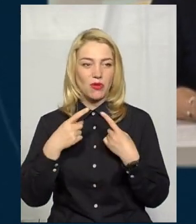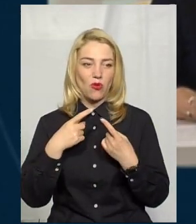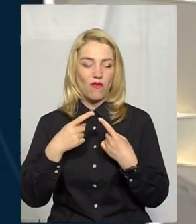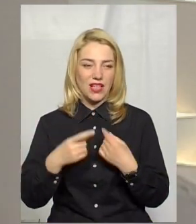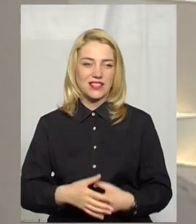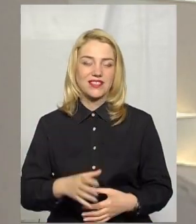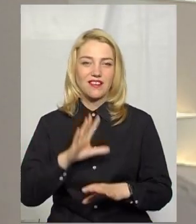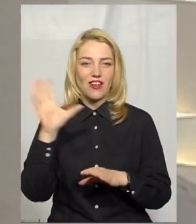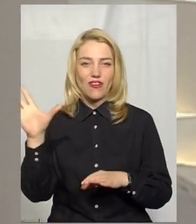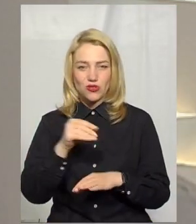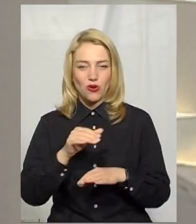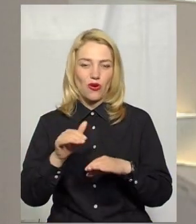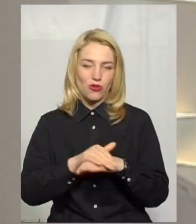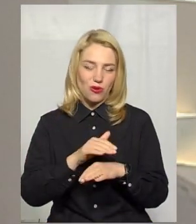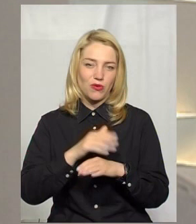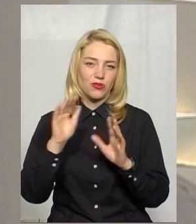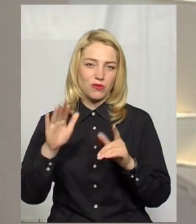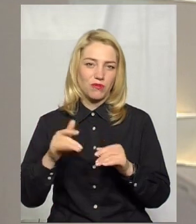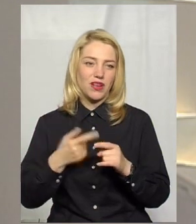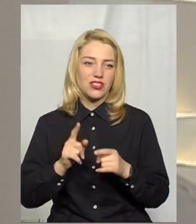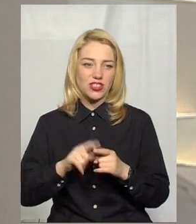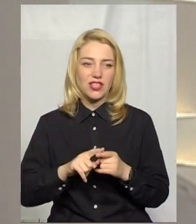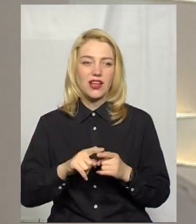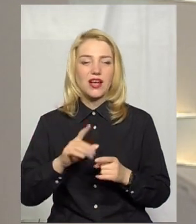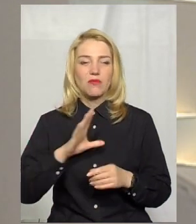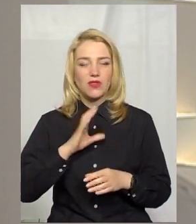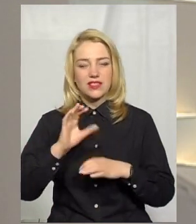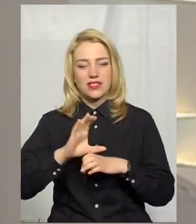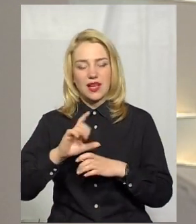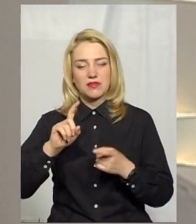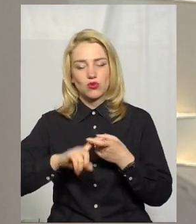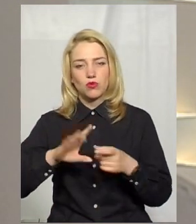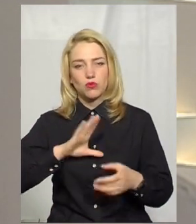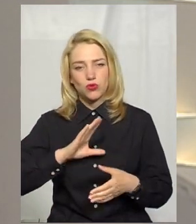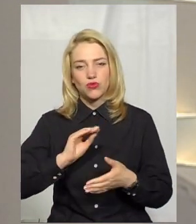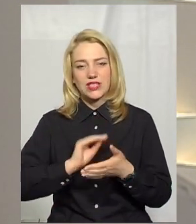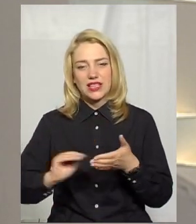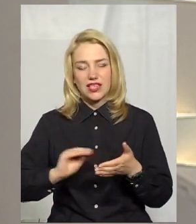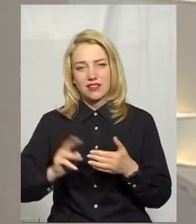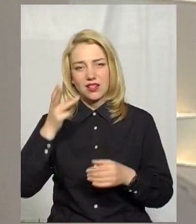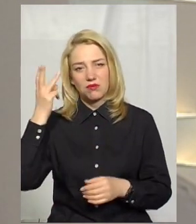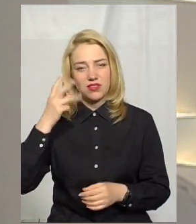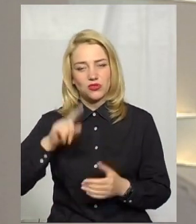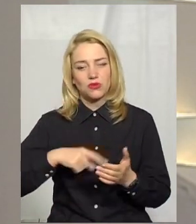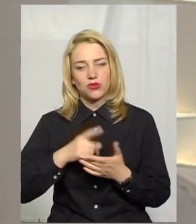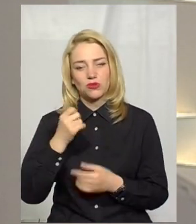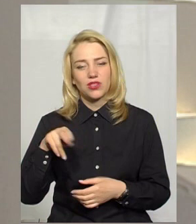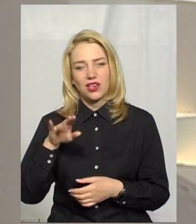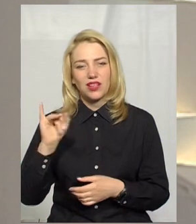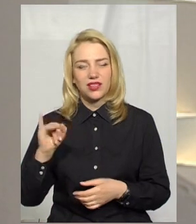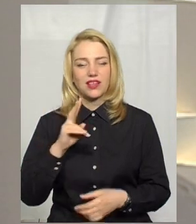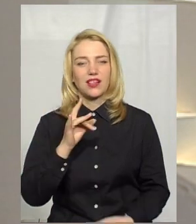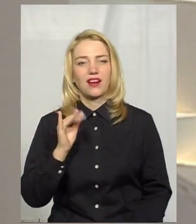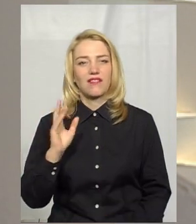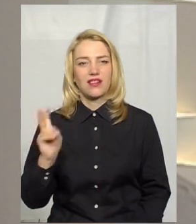Всього доброго Добро На скайп зв'язку був секретар Хмельницької міської ради Михайло Кривак